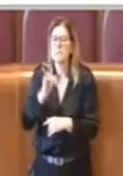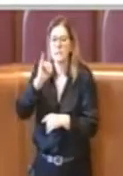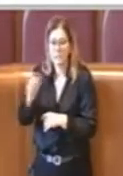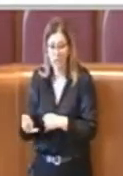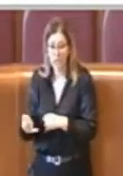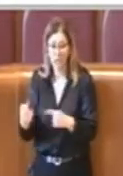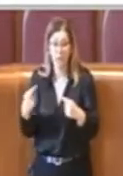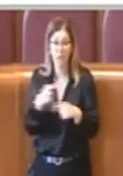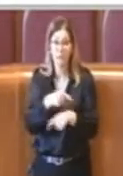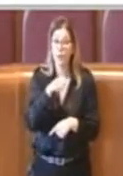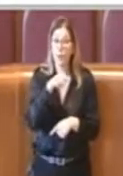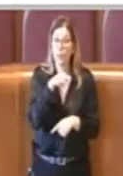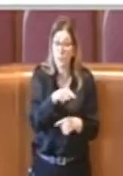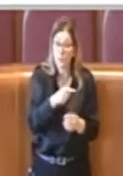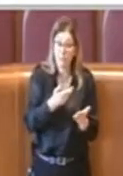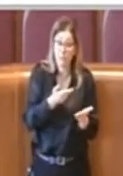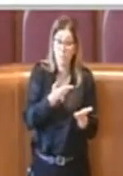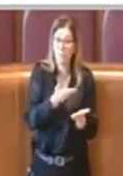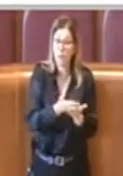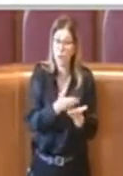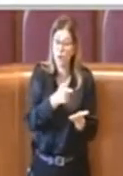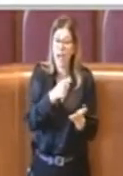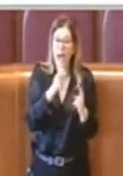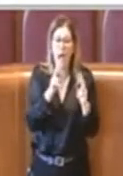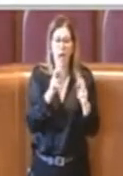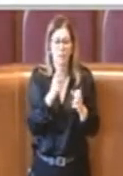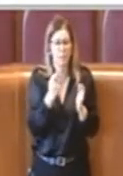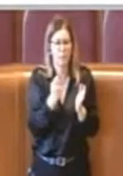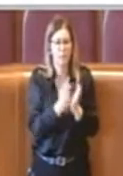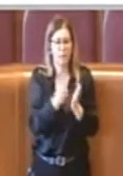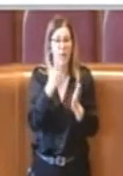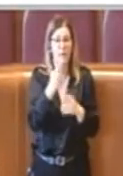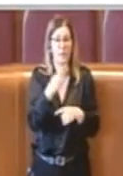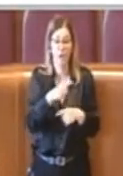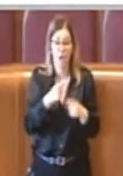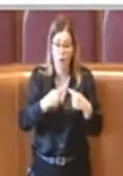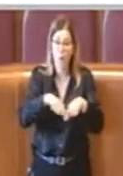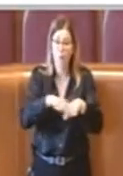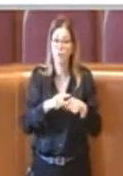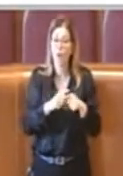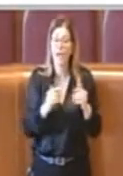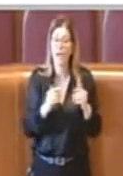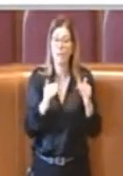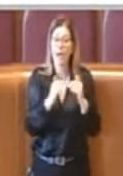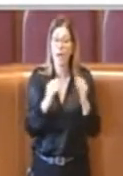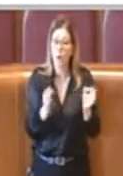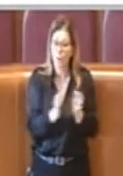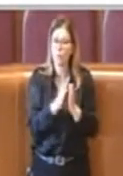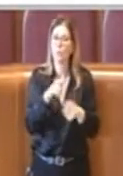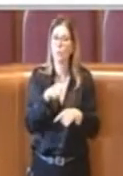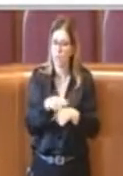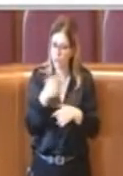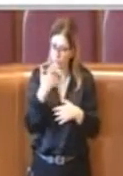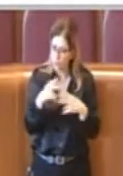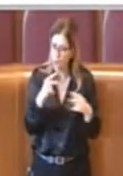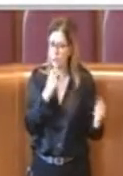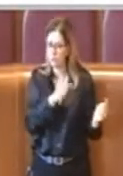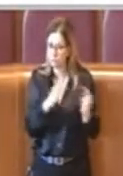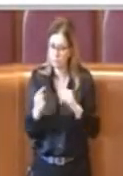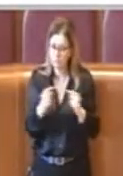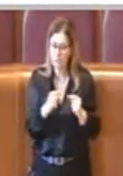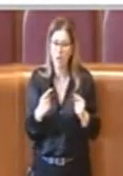punto nevralgico che la Commissione Pari Opportunità aveva toccato è stata ritenuta non